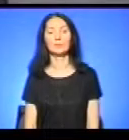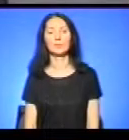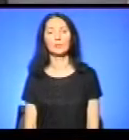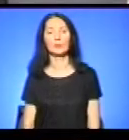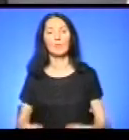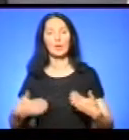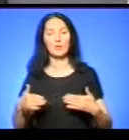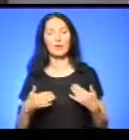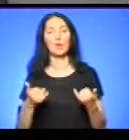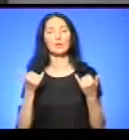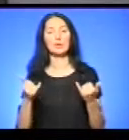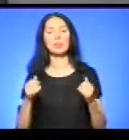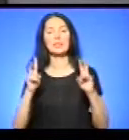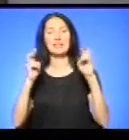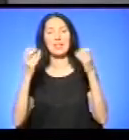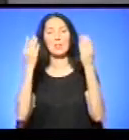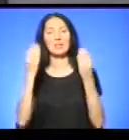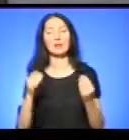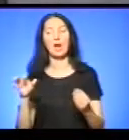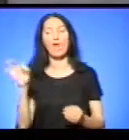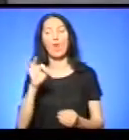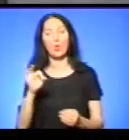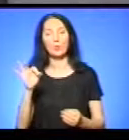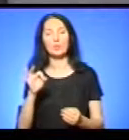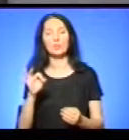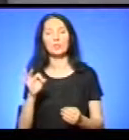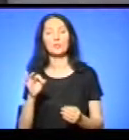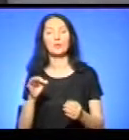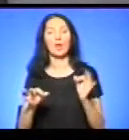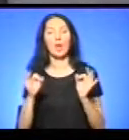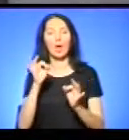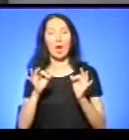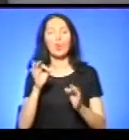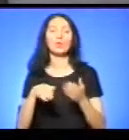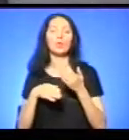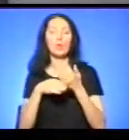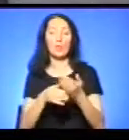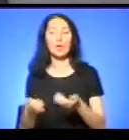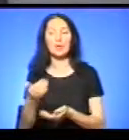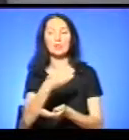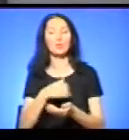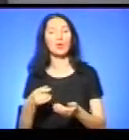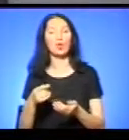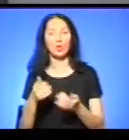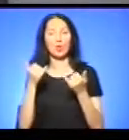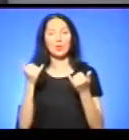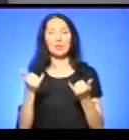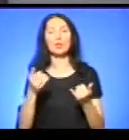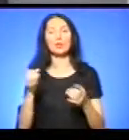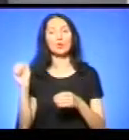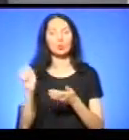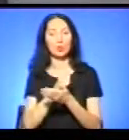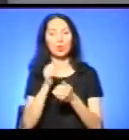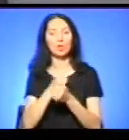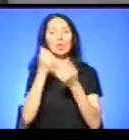Вітаю на часі тема дня. В області поражнив, погода сприяє збору урожаю, стоять сухі спекотні дні, але разом з тим є